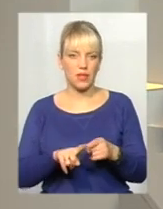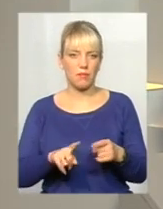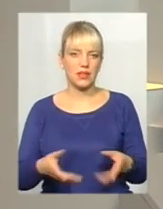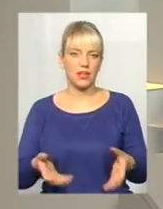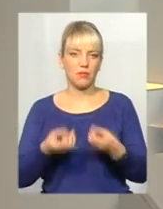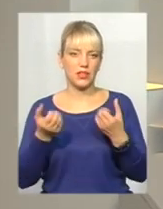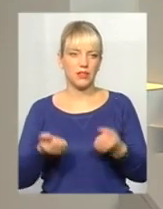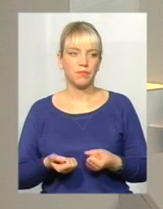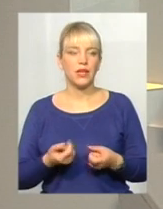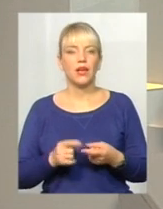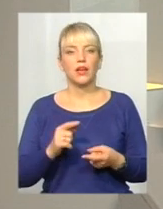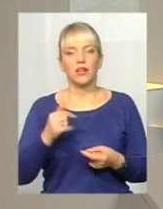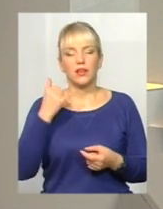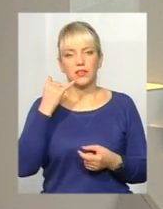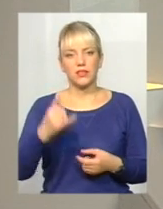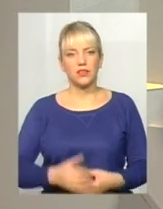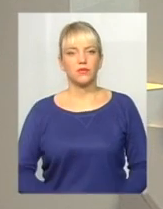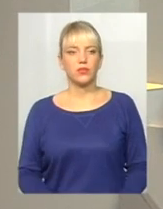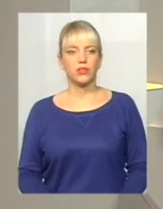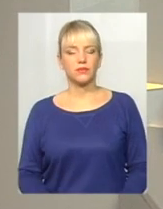давайте почуємо його. Добрий вечір, ви в ефірі.